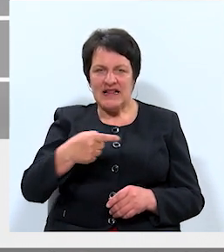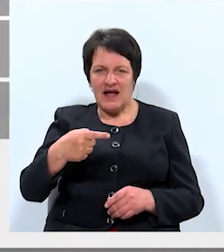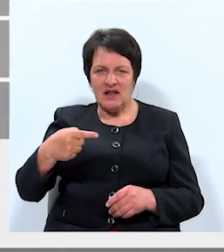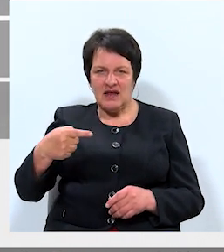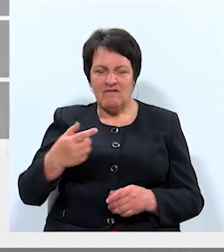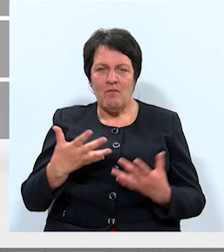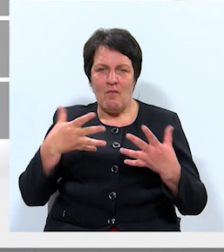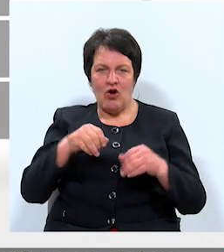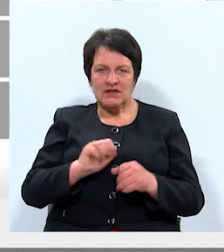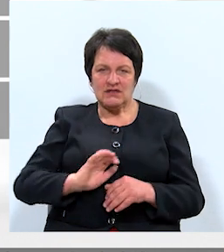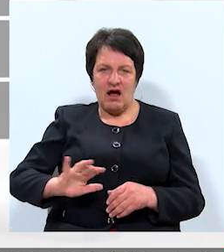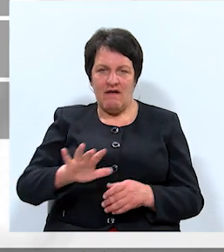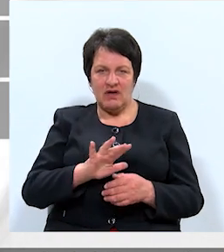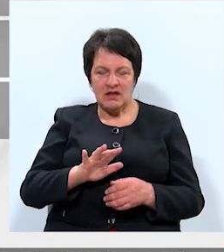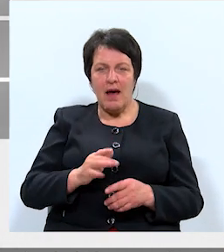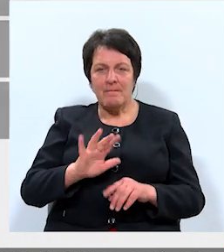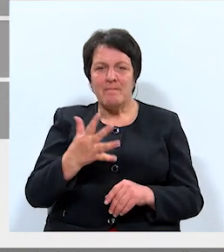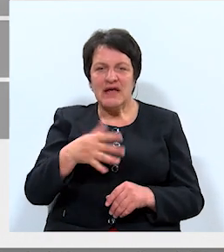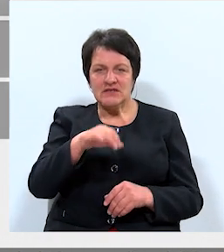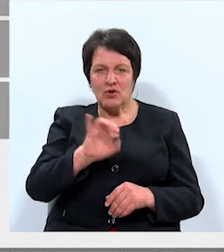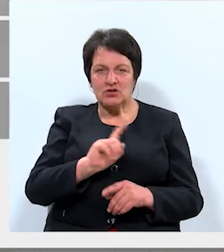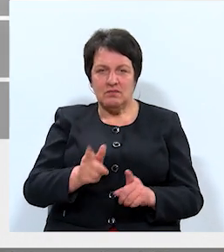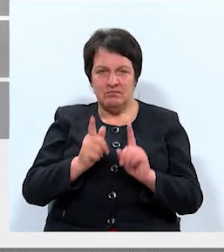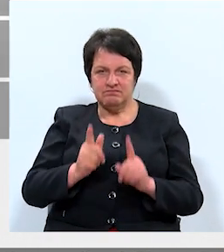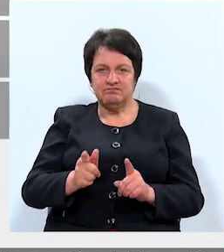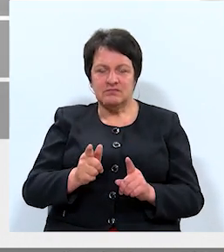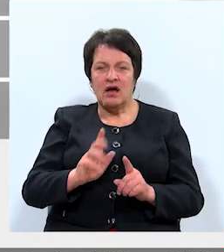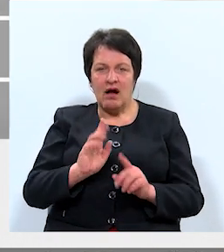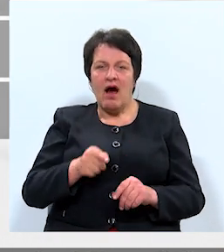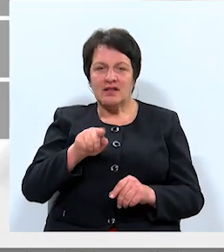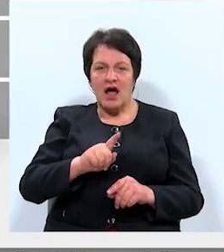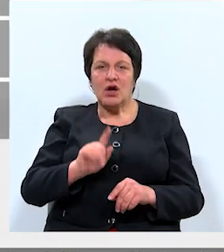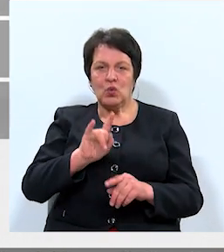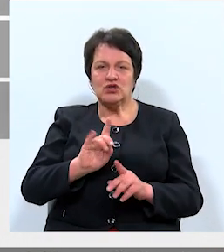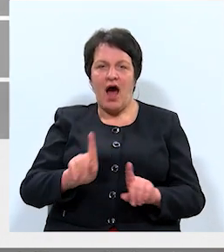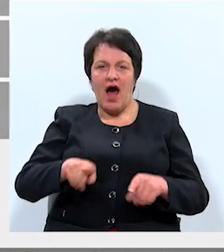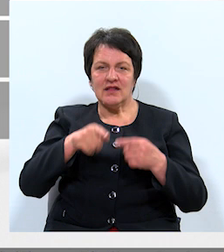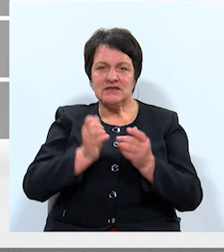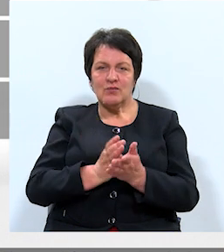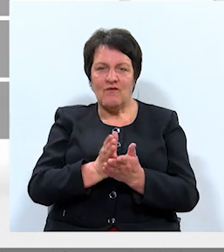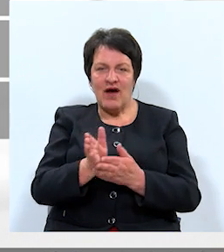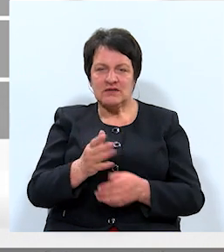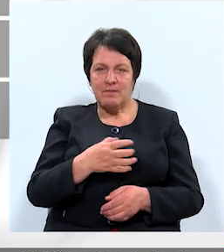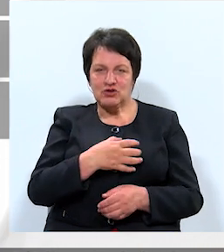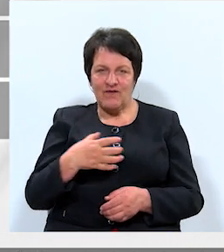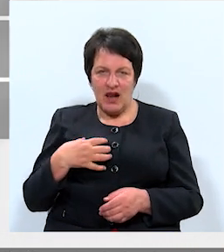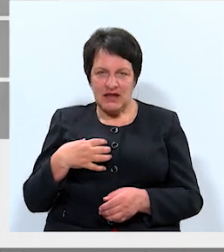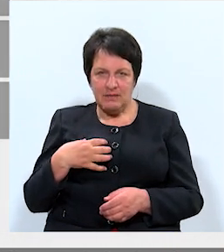politiskā vide. Un tikai 5% ir piekrituši apgalvojumam, ka tā ir uz attīstību vērsta pašvaldība.